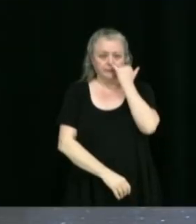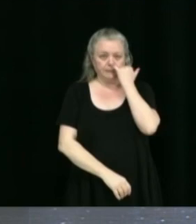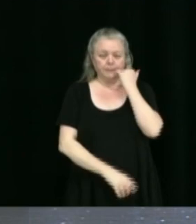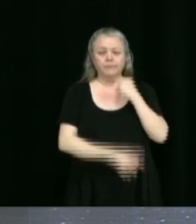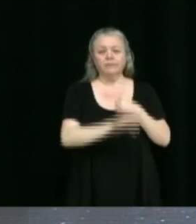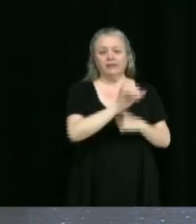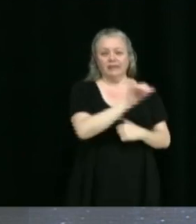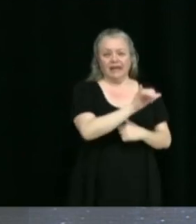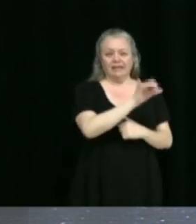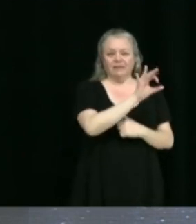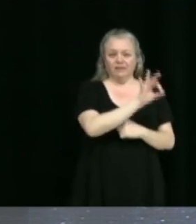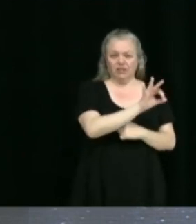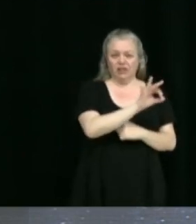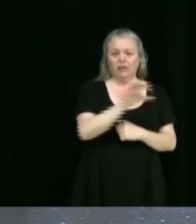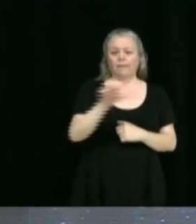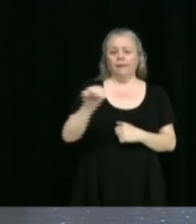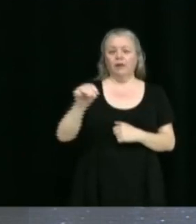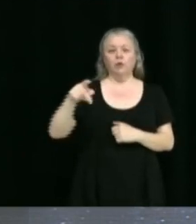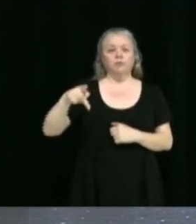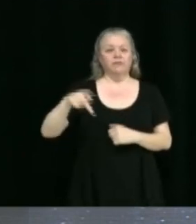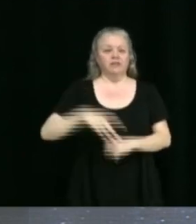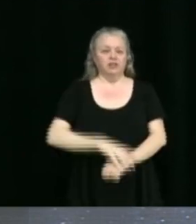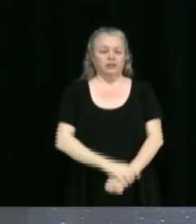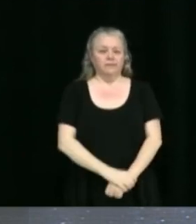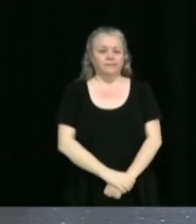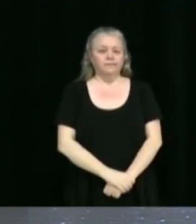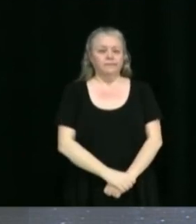Yannick Fréchette, Michael Provencher.